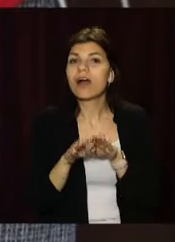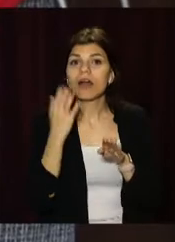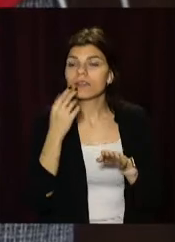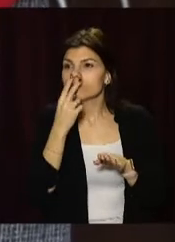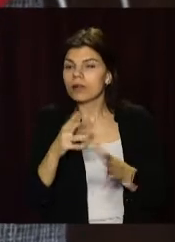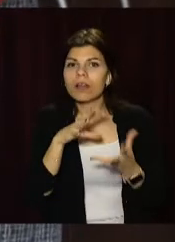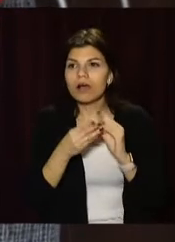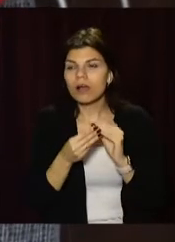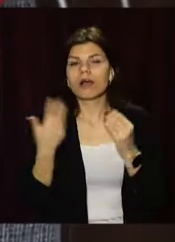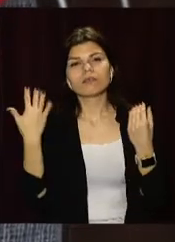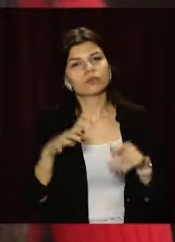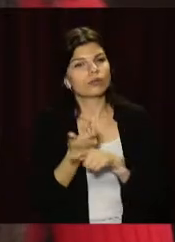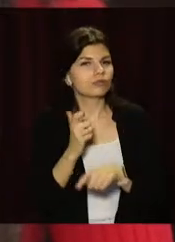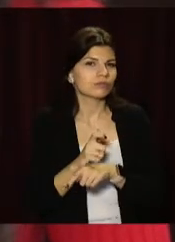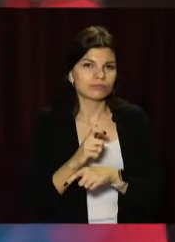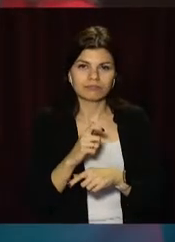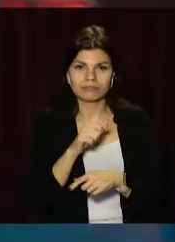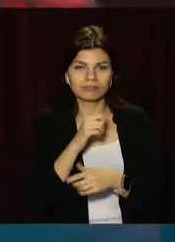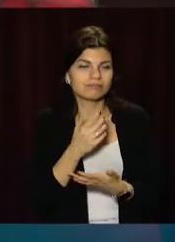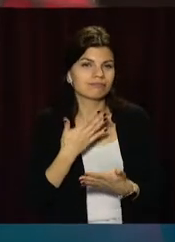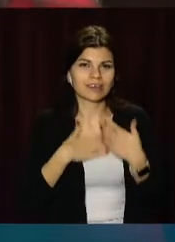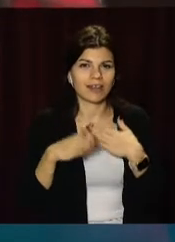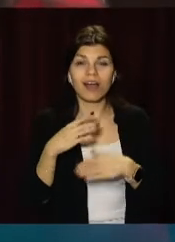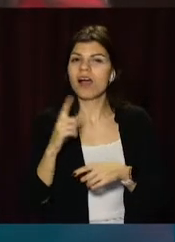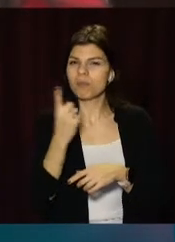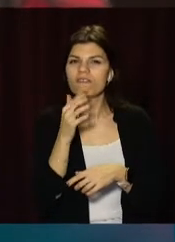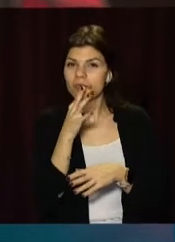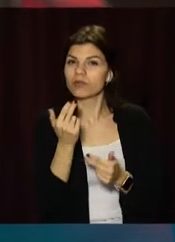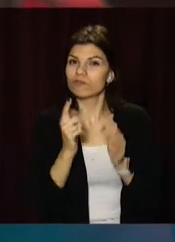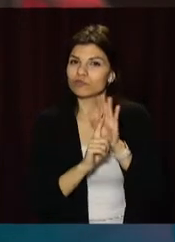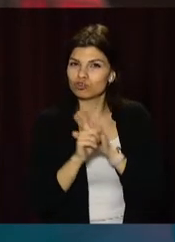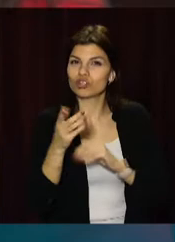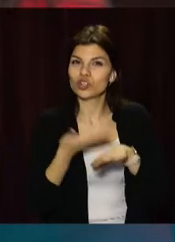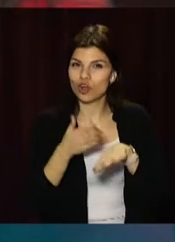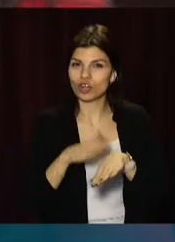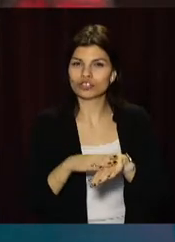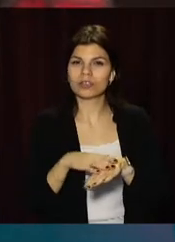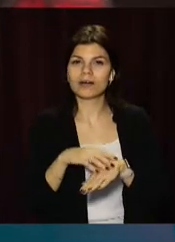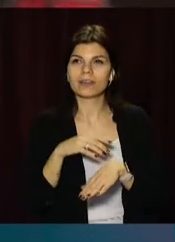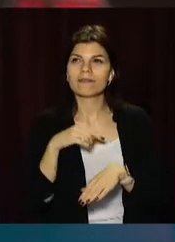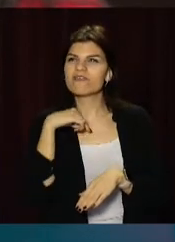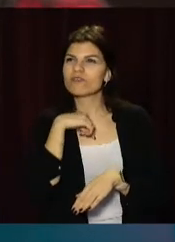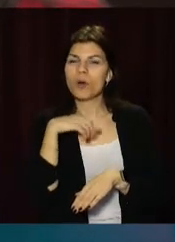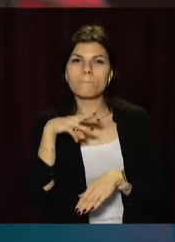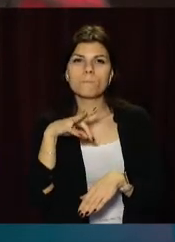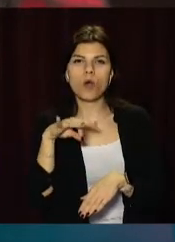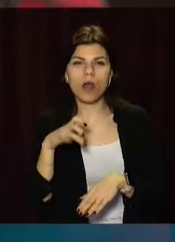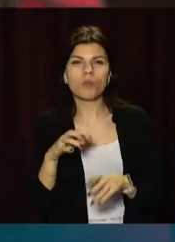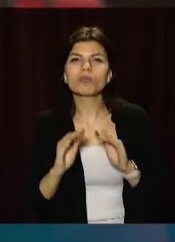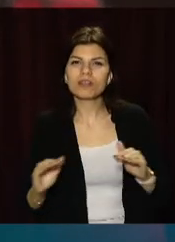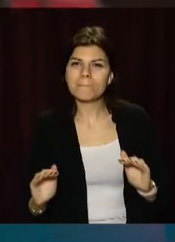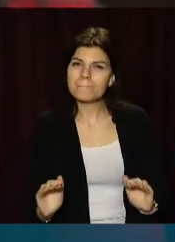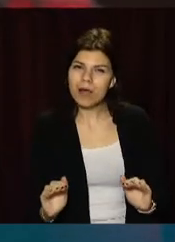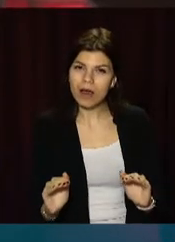бачить результати своєї роботи. В перше час було дуже важливо морально з дітками працювати, так як дітки маленькі,